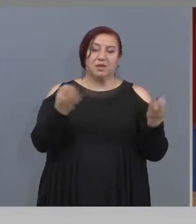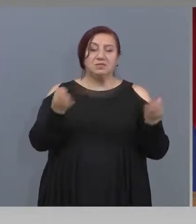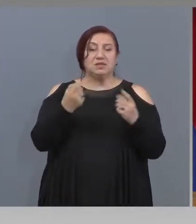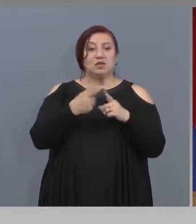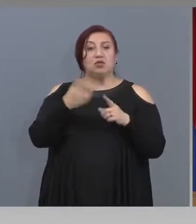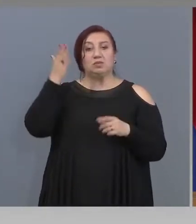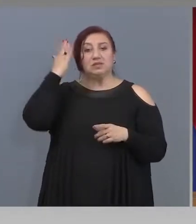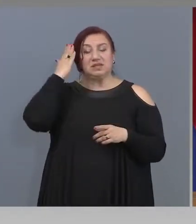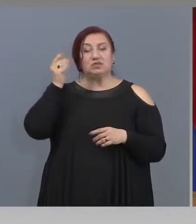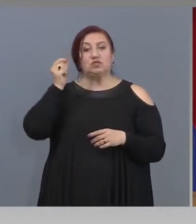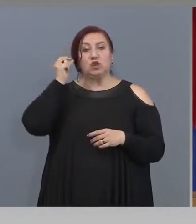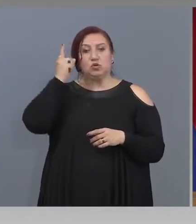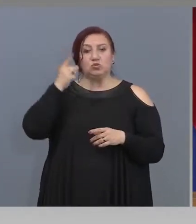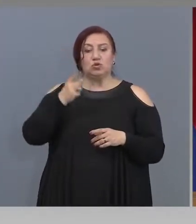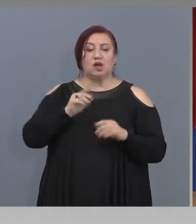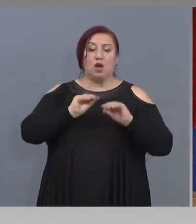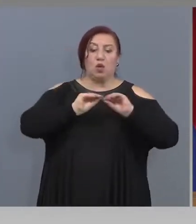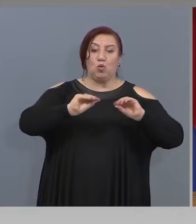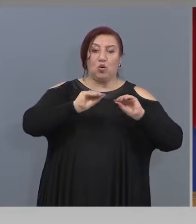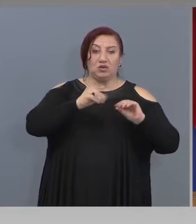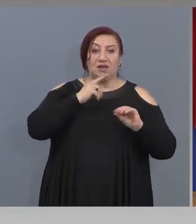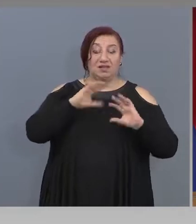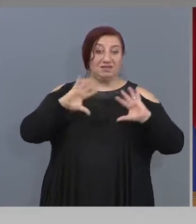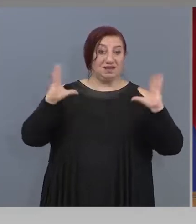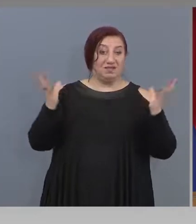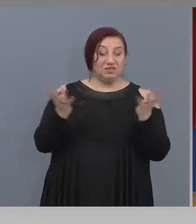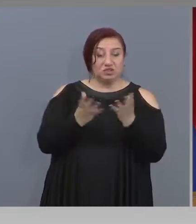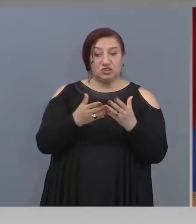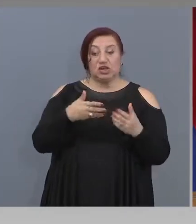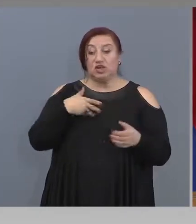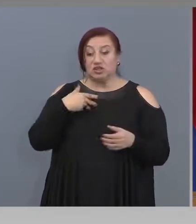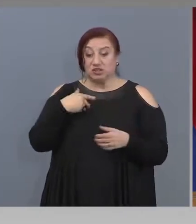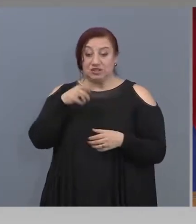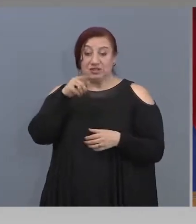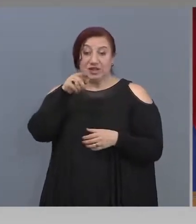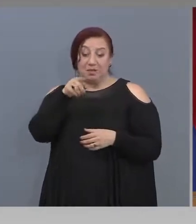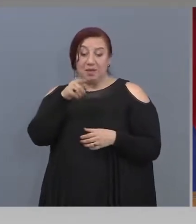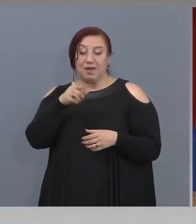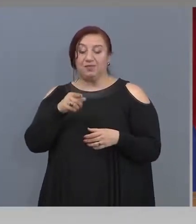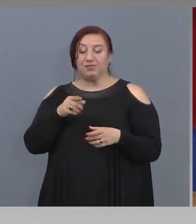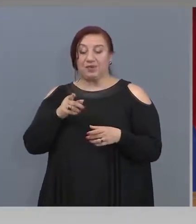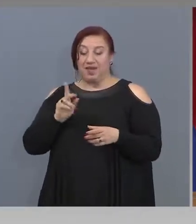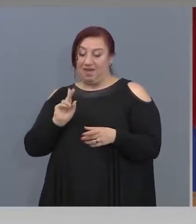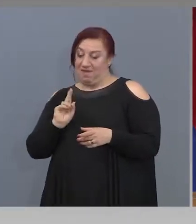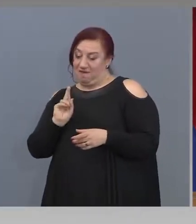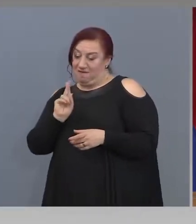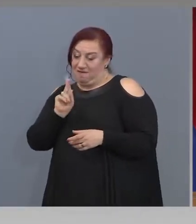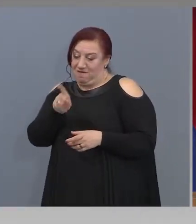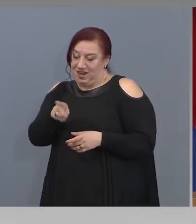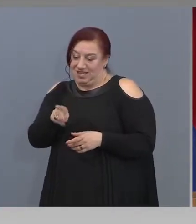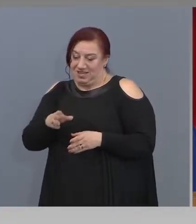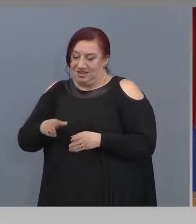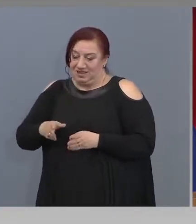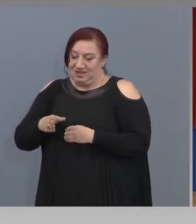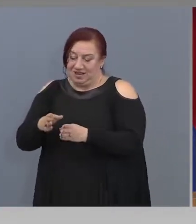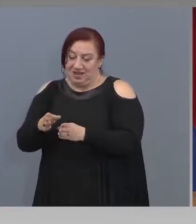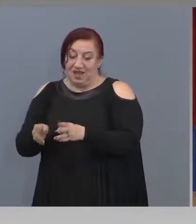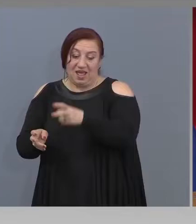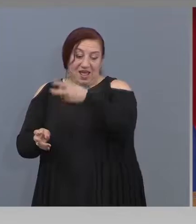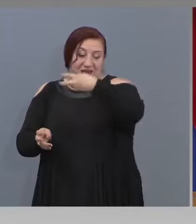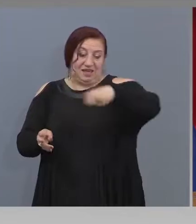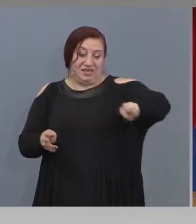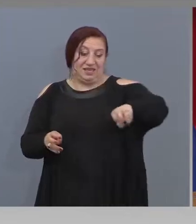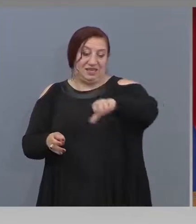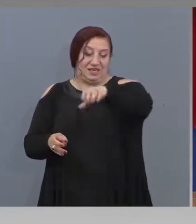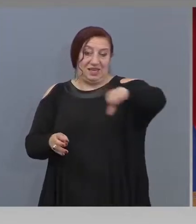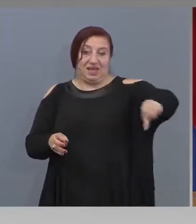указания на всички. Ще искаме от него, разбира се, да потоците да са движещи в една посока..е. да няма сещане на потоци